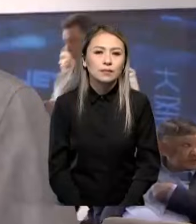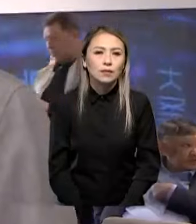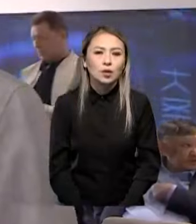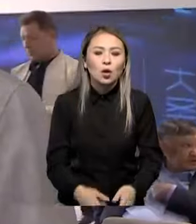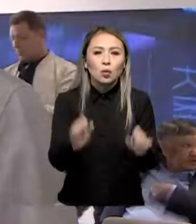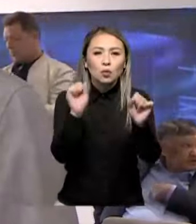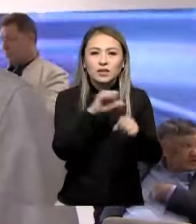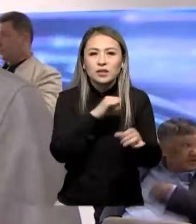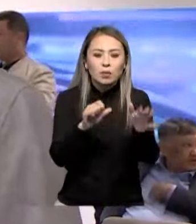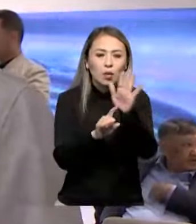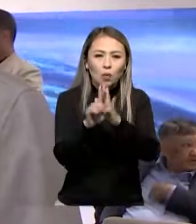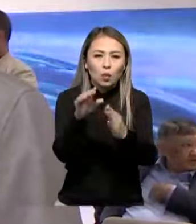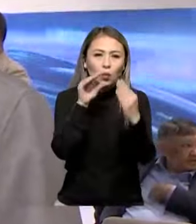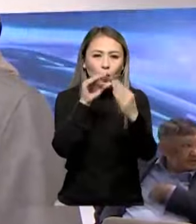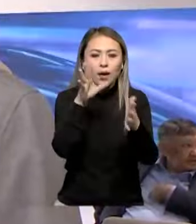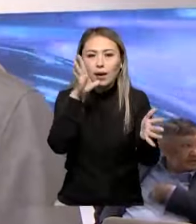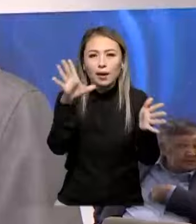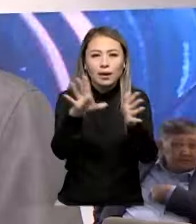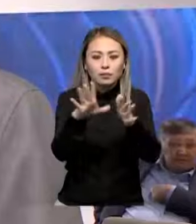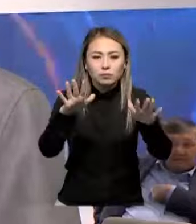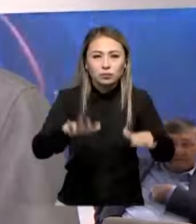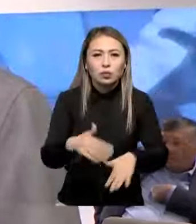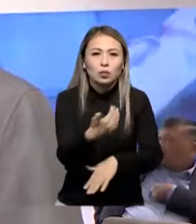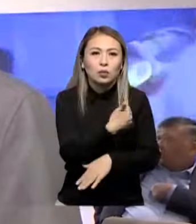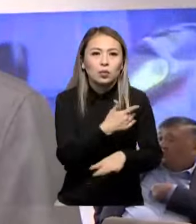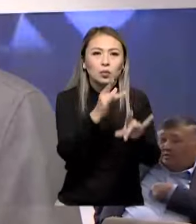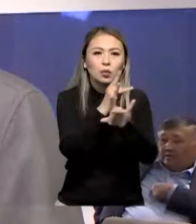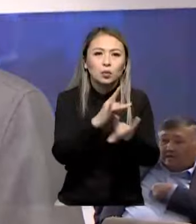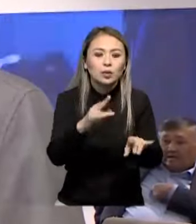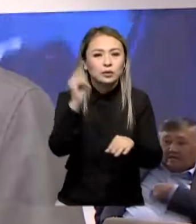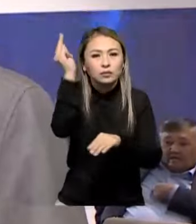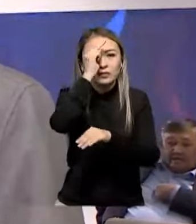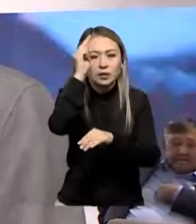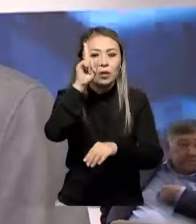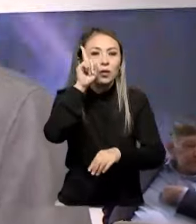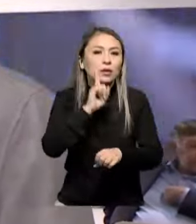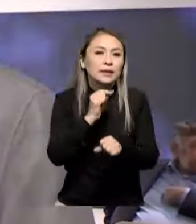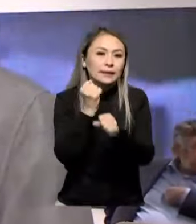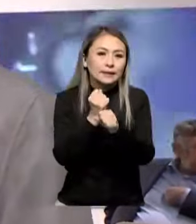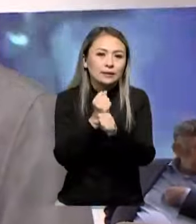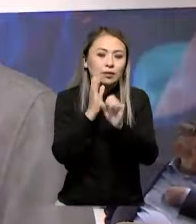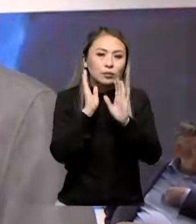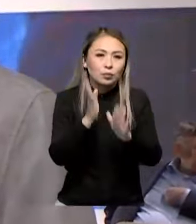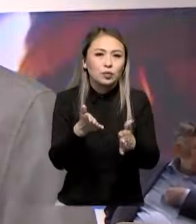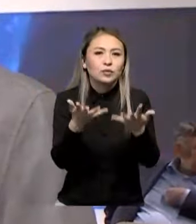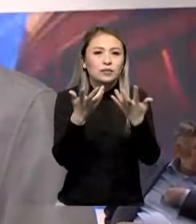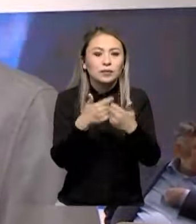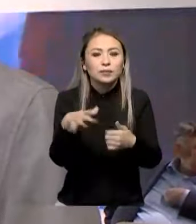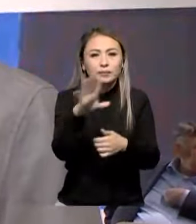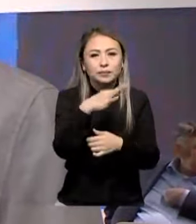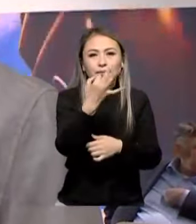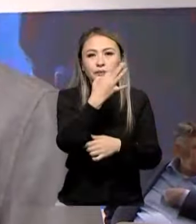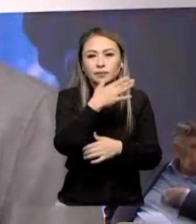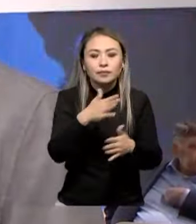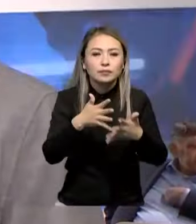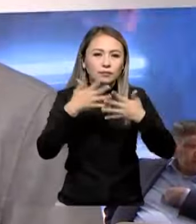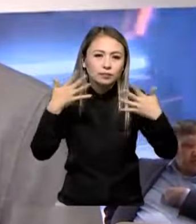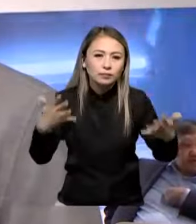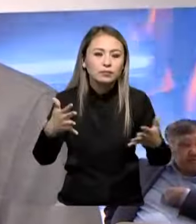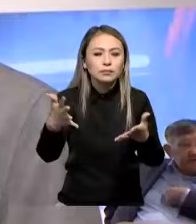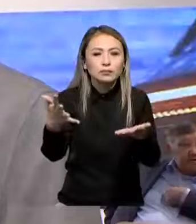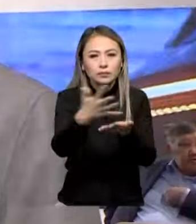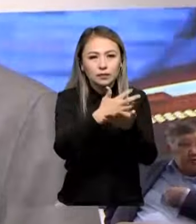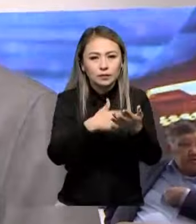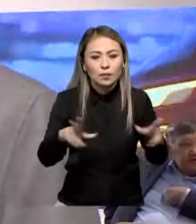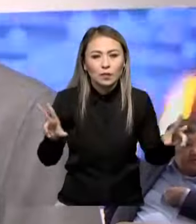Ең әуелі көліктің электрлі орындығына тоқталғым келеді. Екен мегарай ұңғайлы балуға болып, көлемеде көңіліме жақты. Кең әрі жинақа,